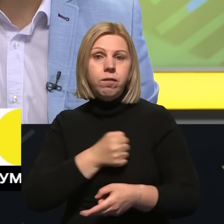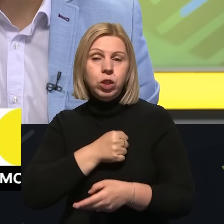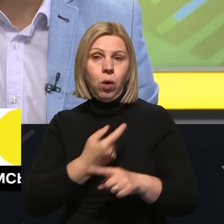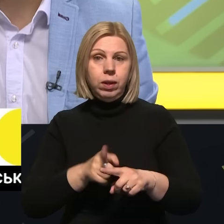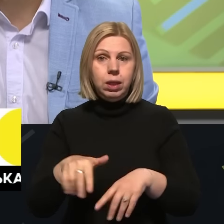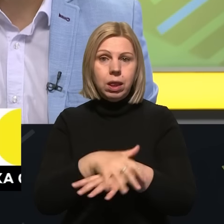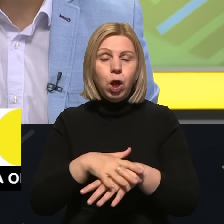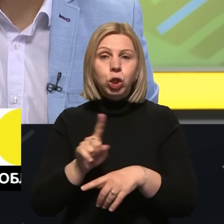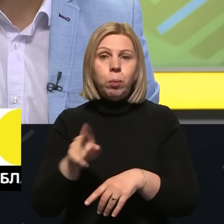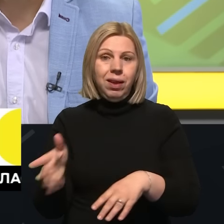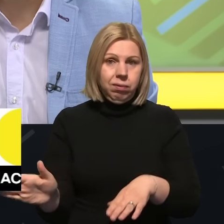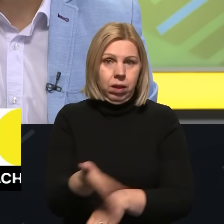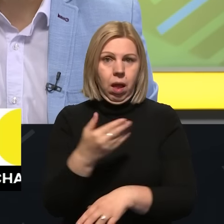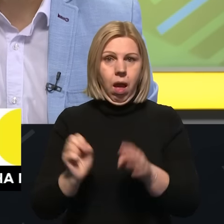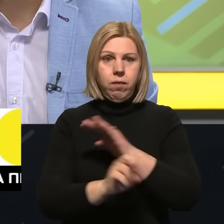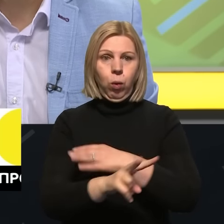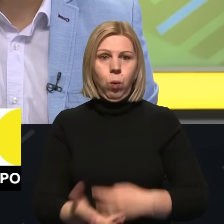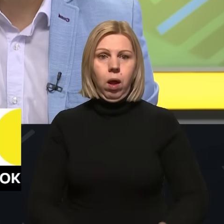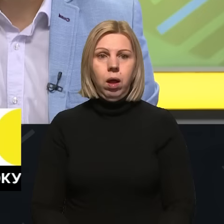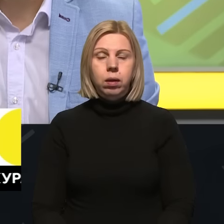цивільні, щоб їх евакуювали звідти?